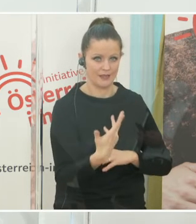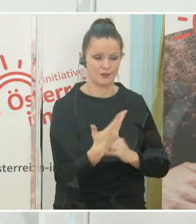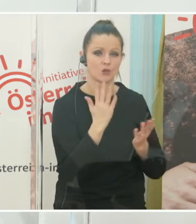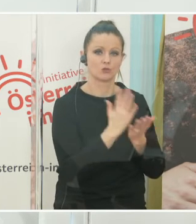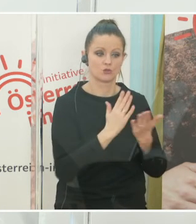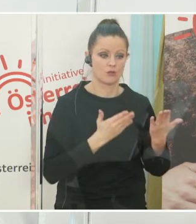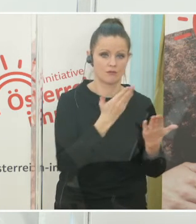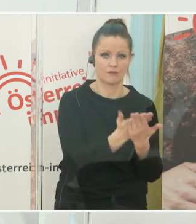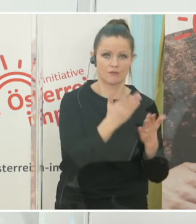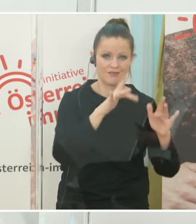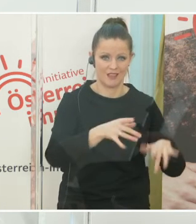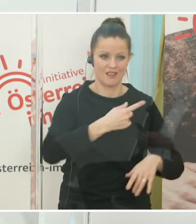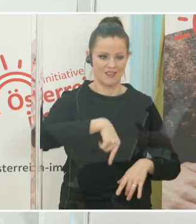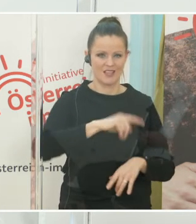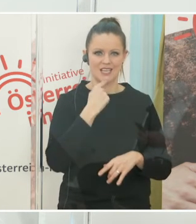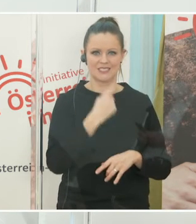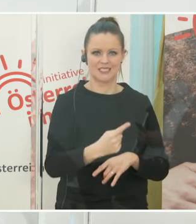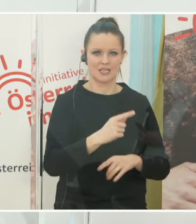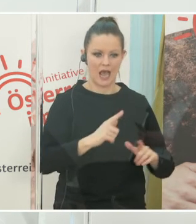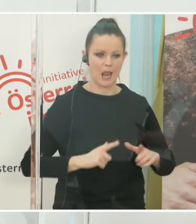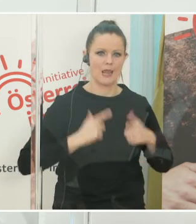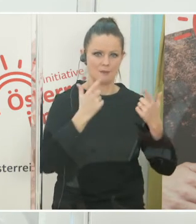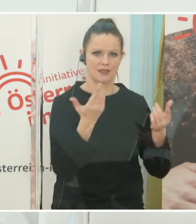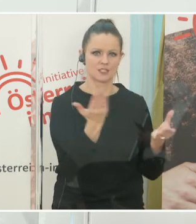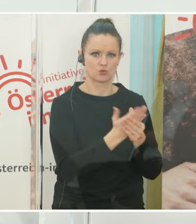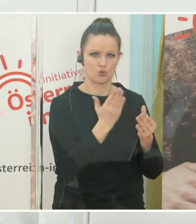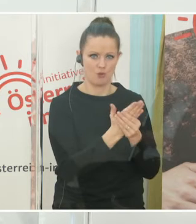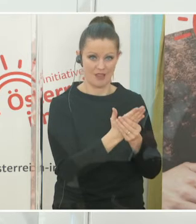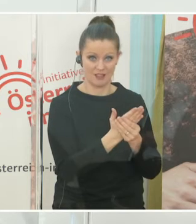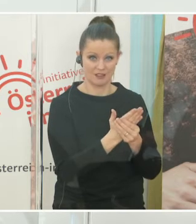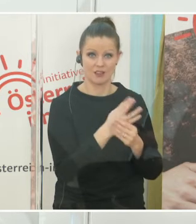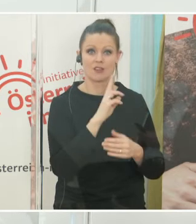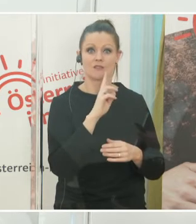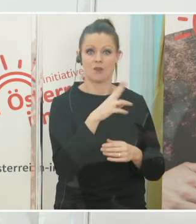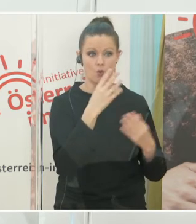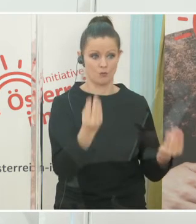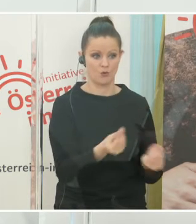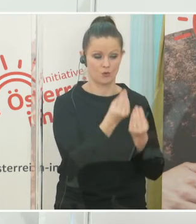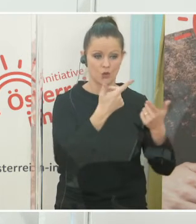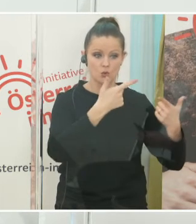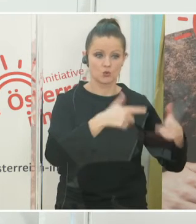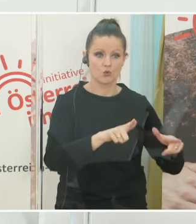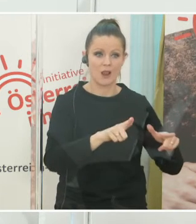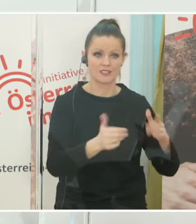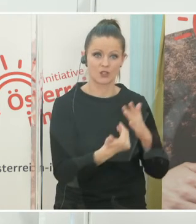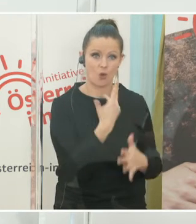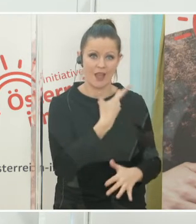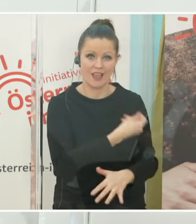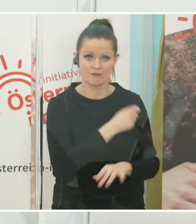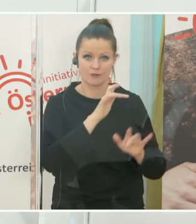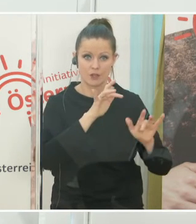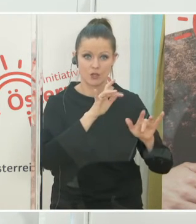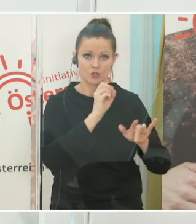vorgelegen. Wir benennen das als sogenanntes lebendes Dokument, weil natürlich sich mit Zulassung von neuen Impfstoffen